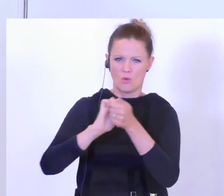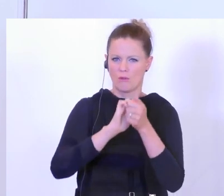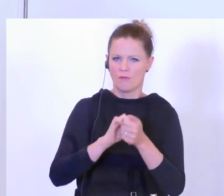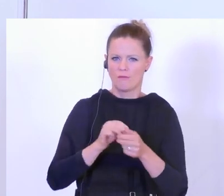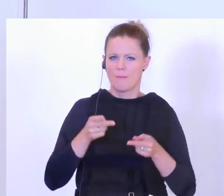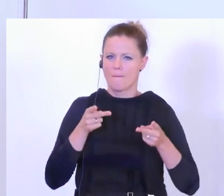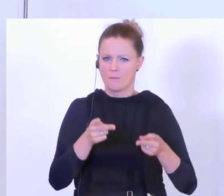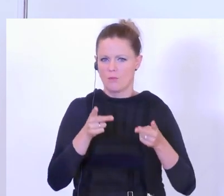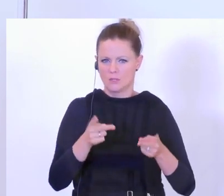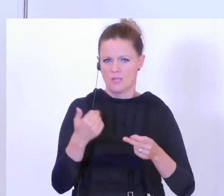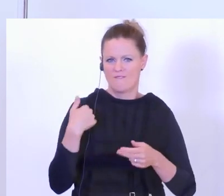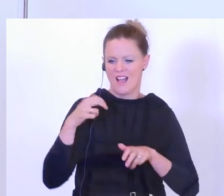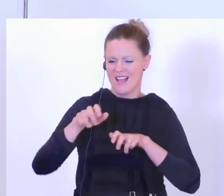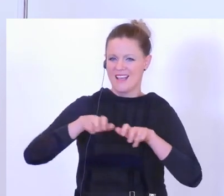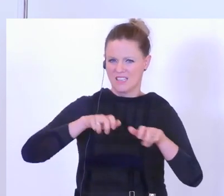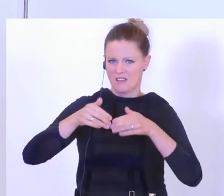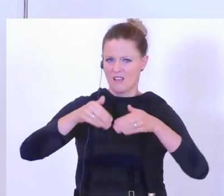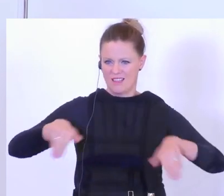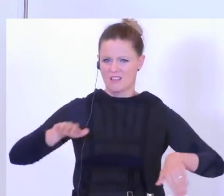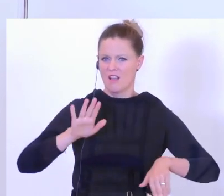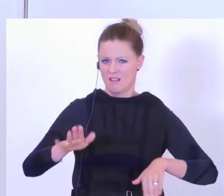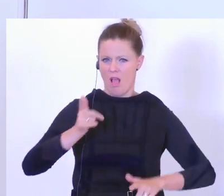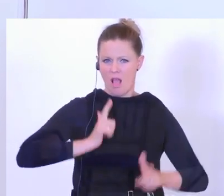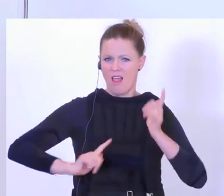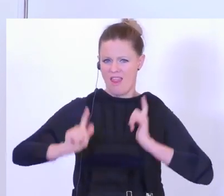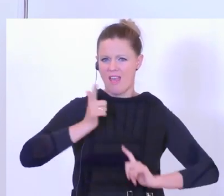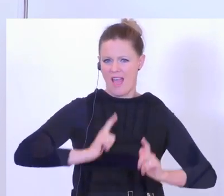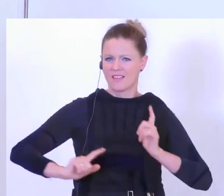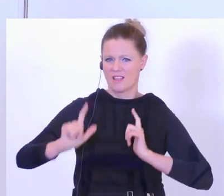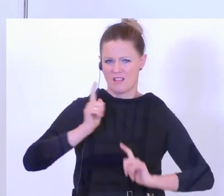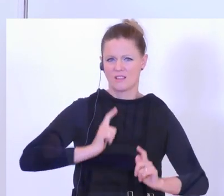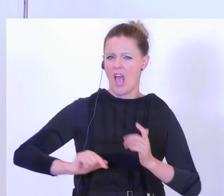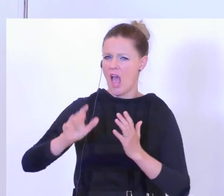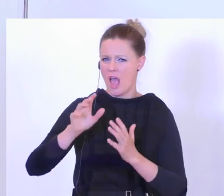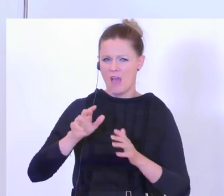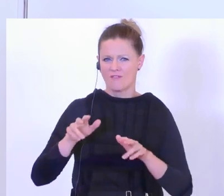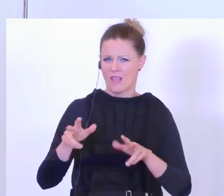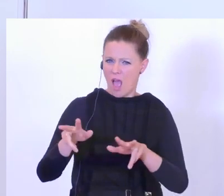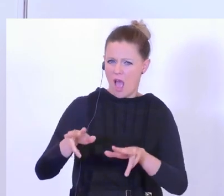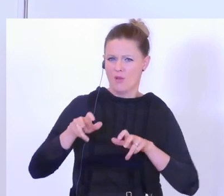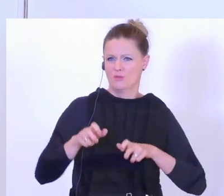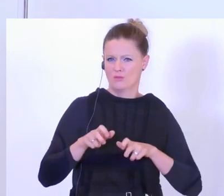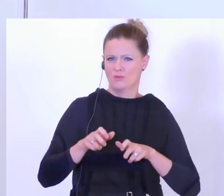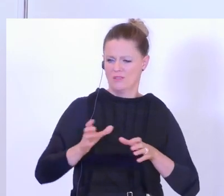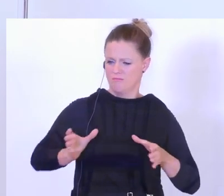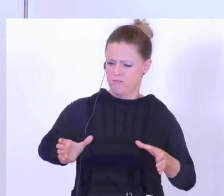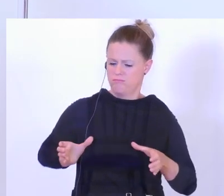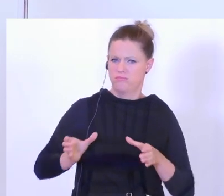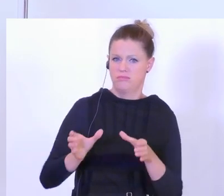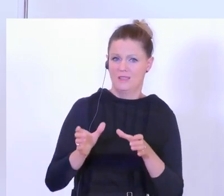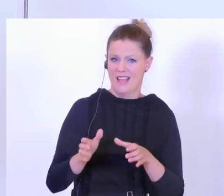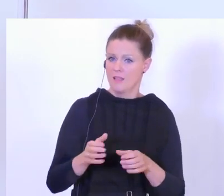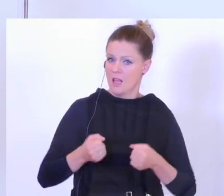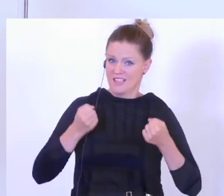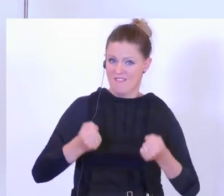zu Griechenland das Leid von Menschen missbraucht hat und vor der Grenze Griechenlands versammelt hat und es dann zu gewaltsamen Versuchen